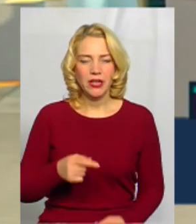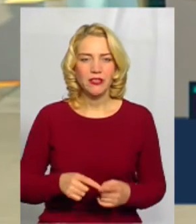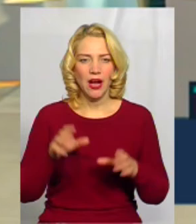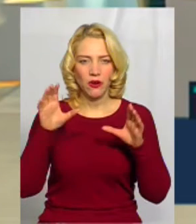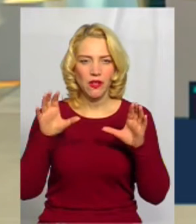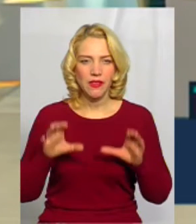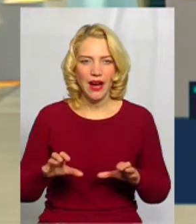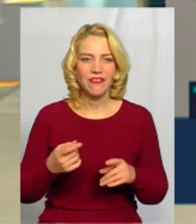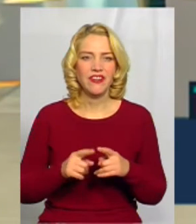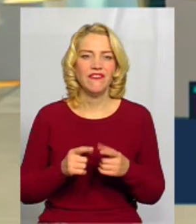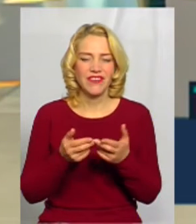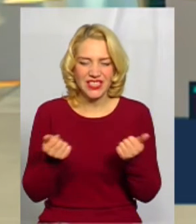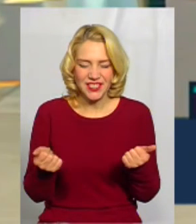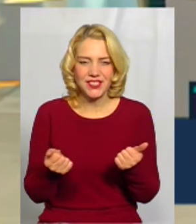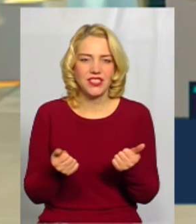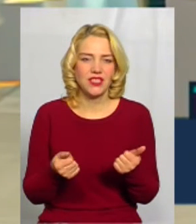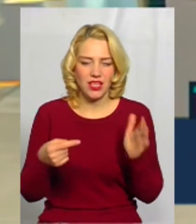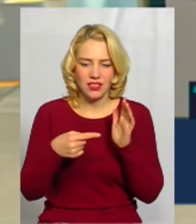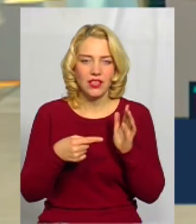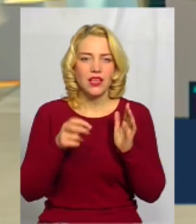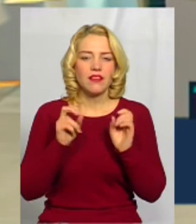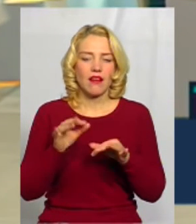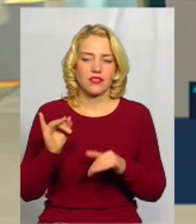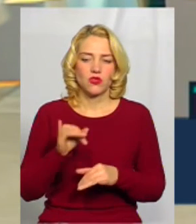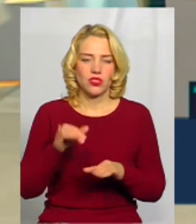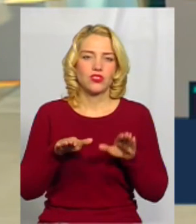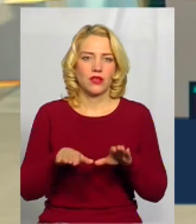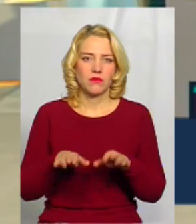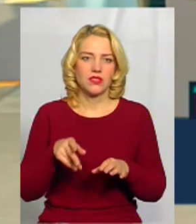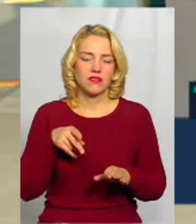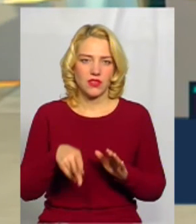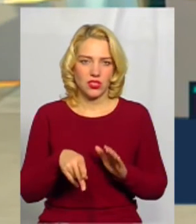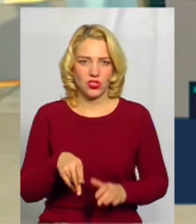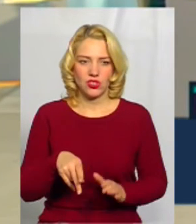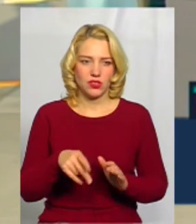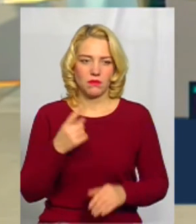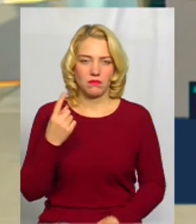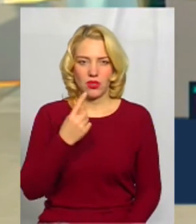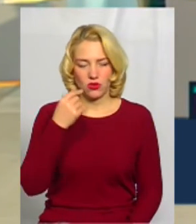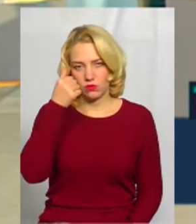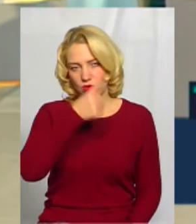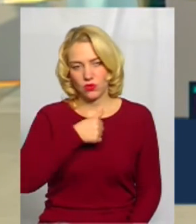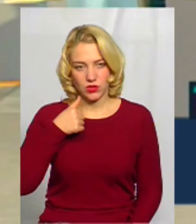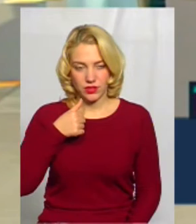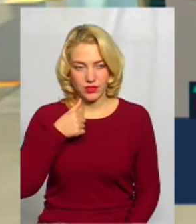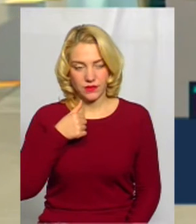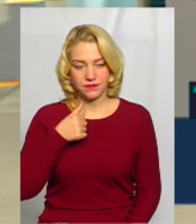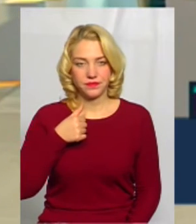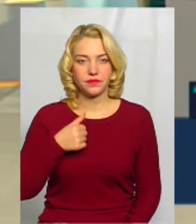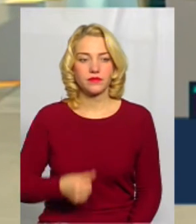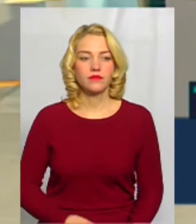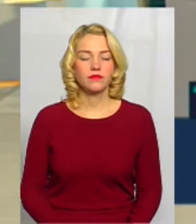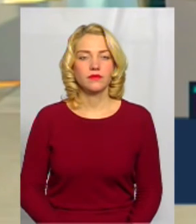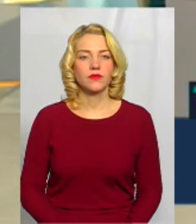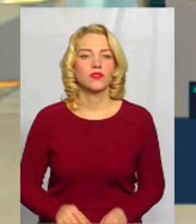визначено історичним місцем ще у 2001 році, здається так.